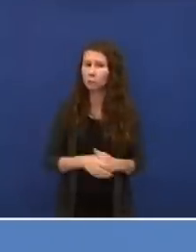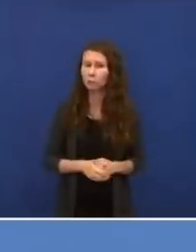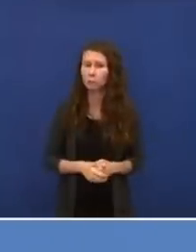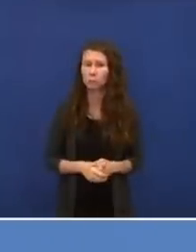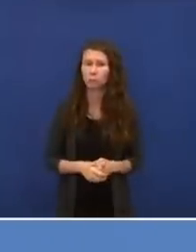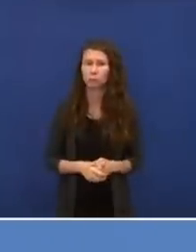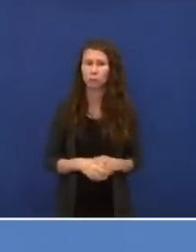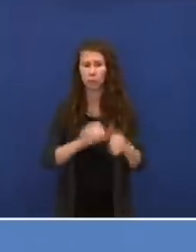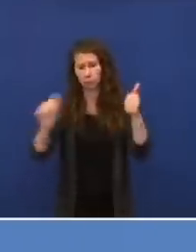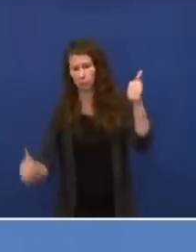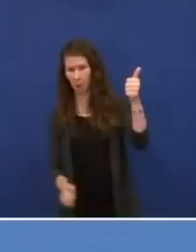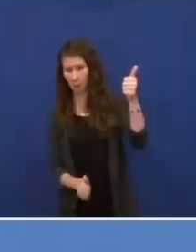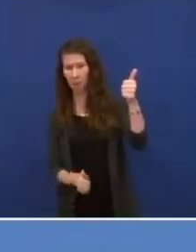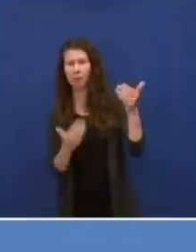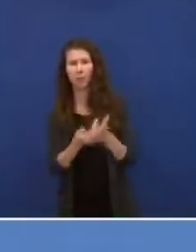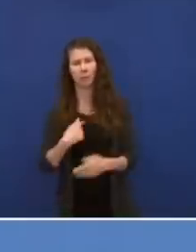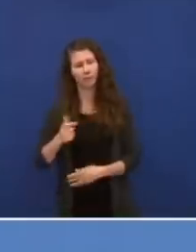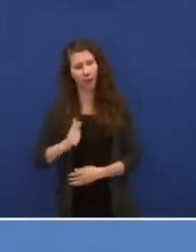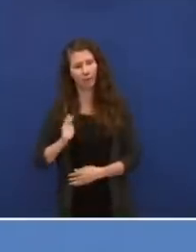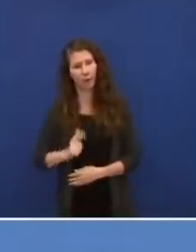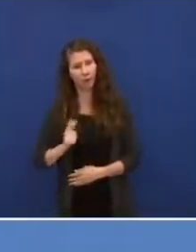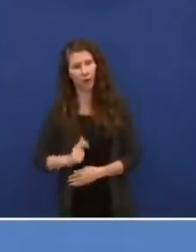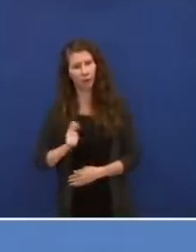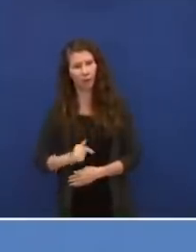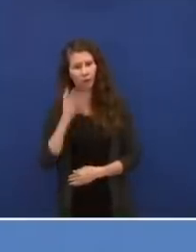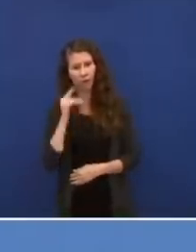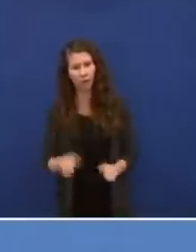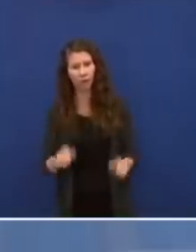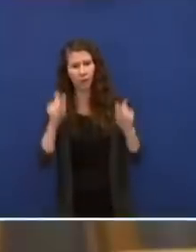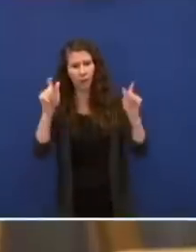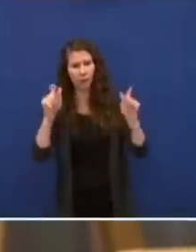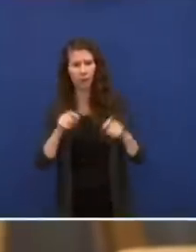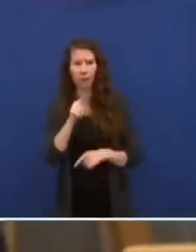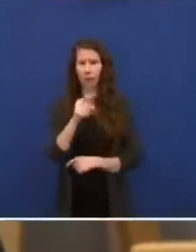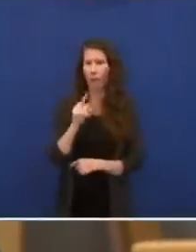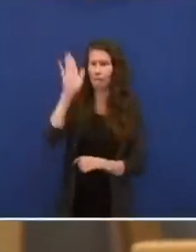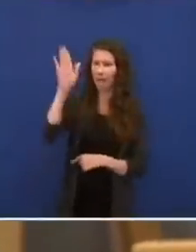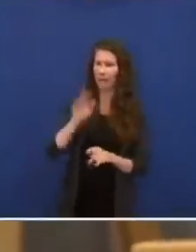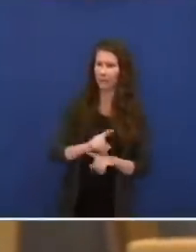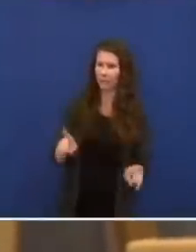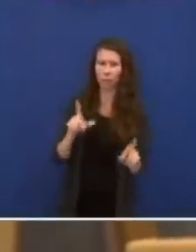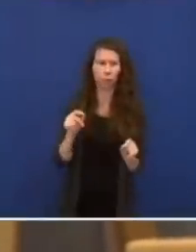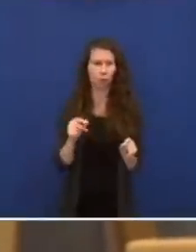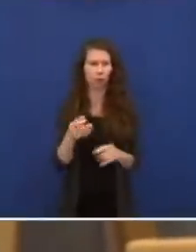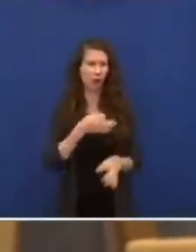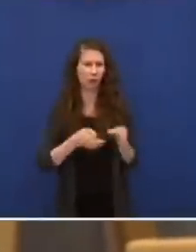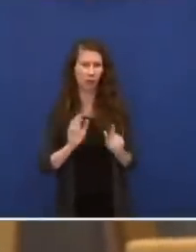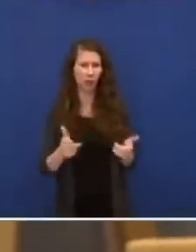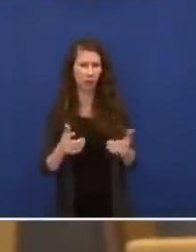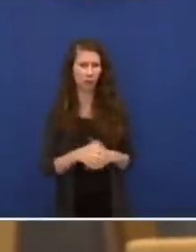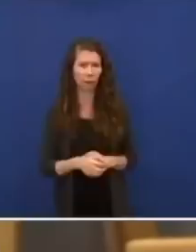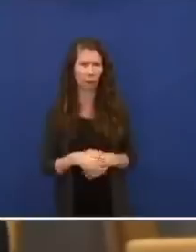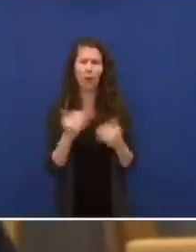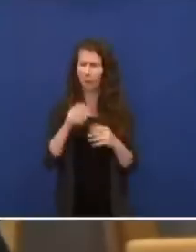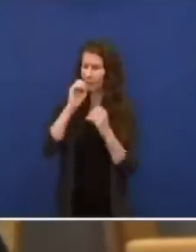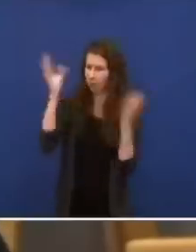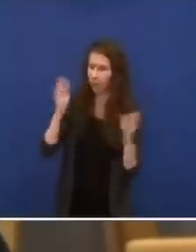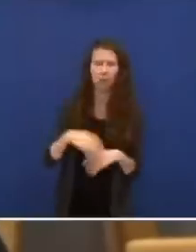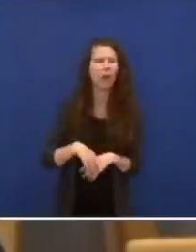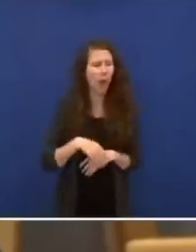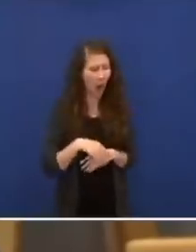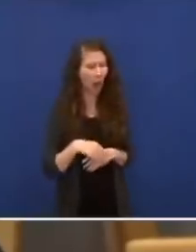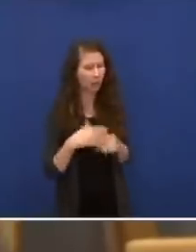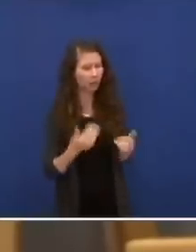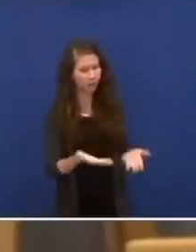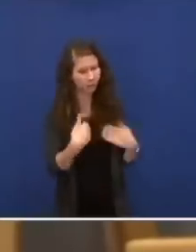Verschieben Sie an den Schluss. darum habe ich darauf gewartet, wann der aufgerufen wird. Ja, wenn sich keiner meldet, gehe ich davon aus, dass keine Fragen mehr da sind. Aber dann stellen Sie Ihre Fragen noch.